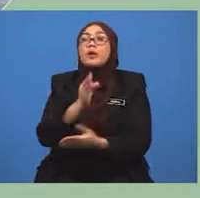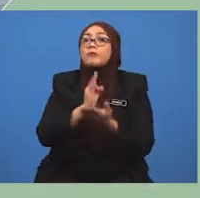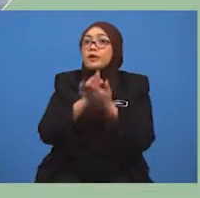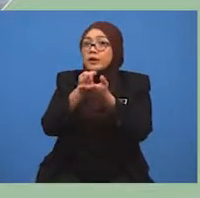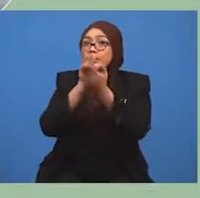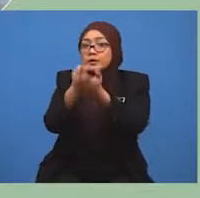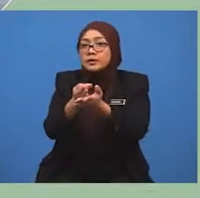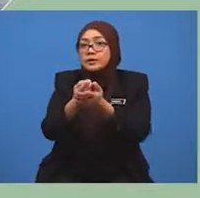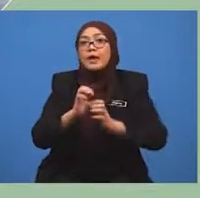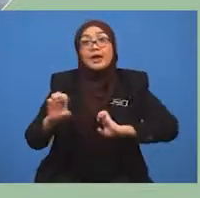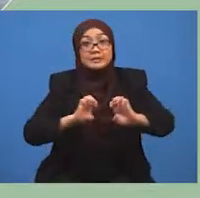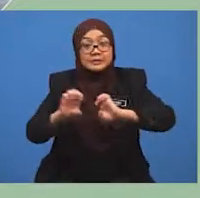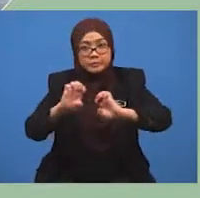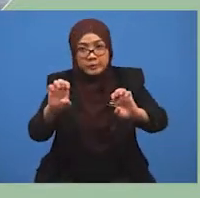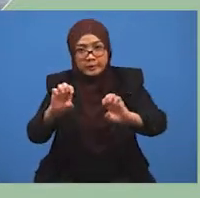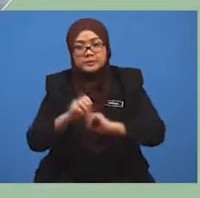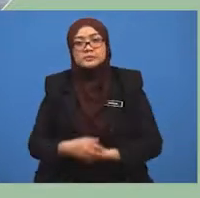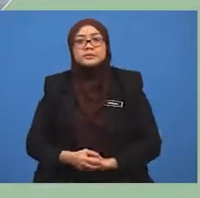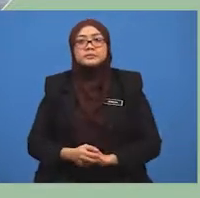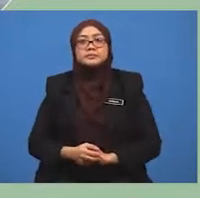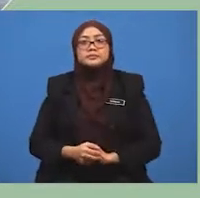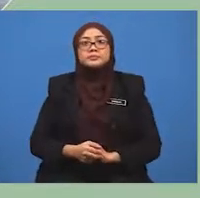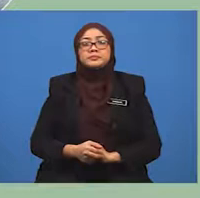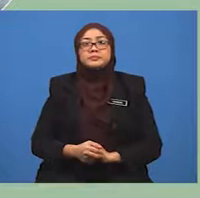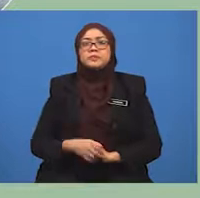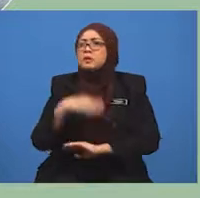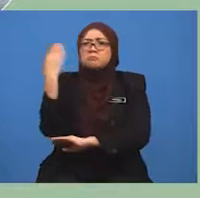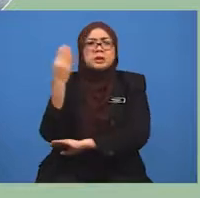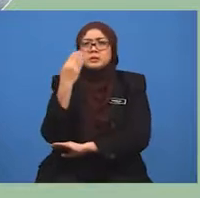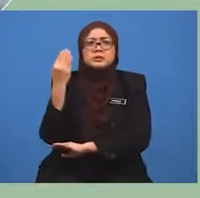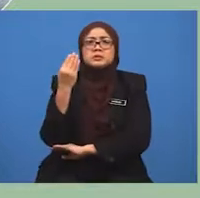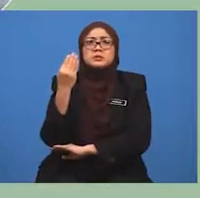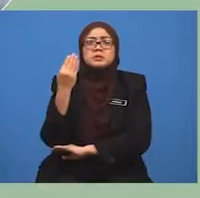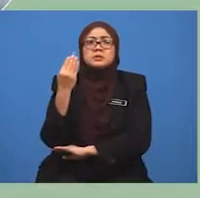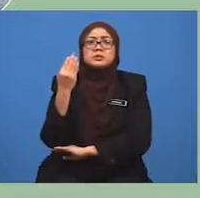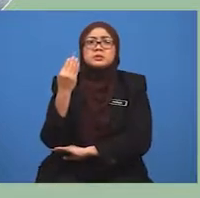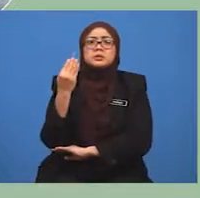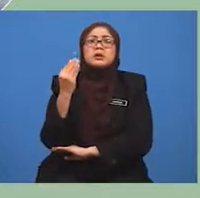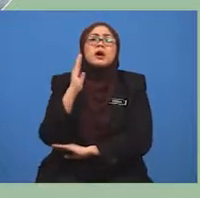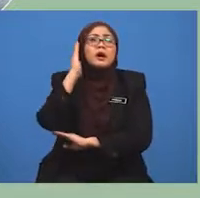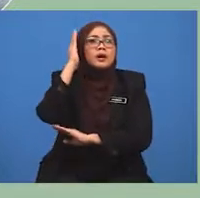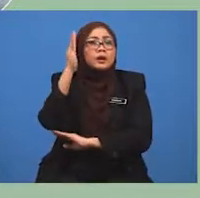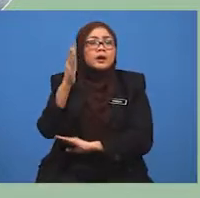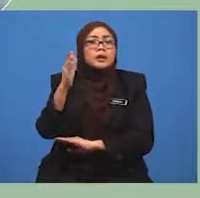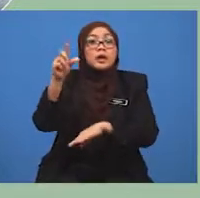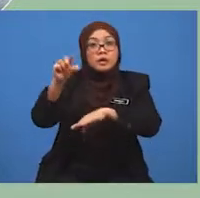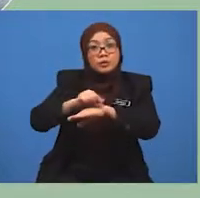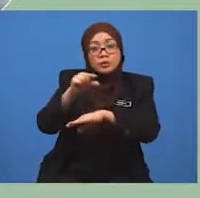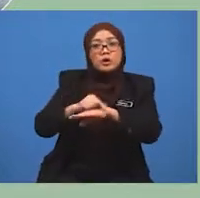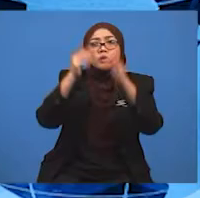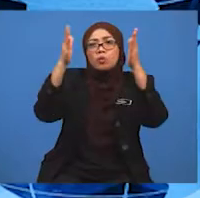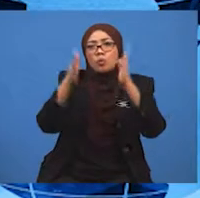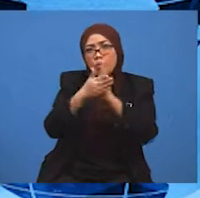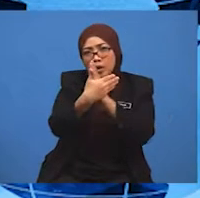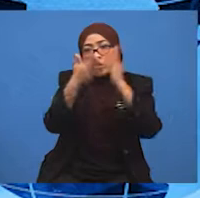pengangkutan ini biasanya akan ditawarkan kepada penduduk setempat atau pelancong.